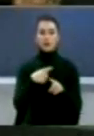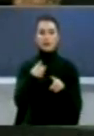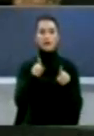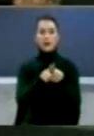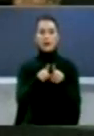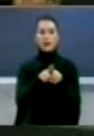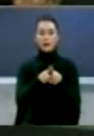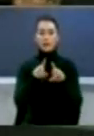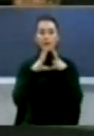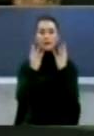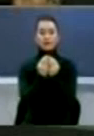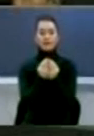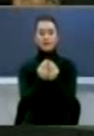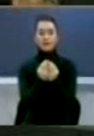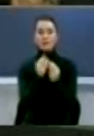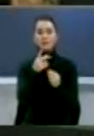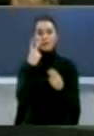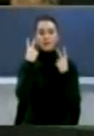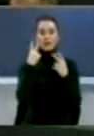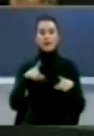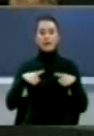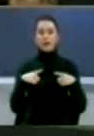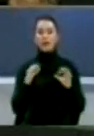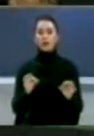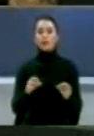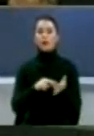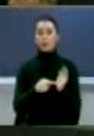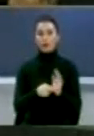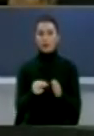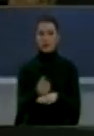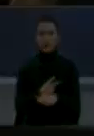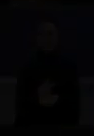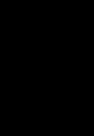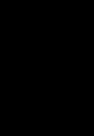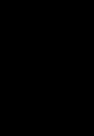Këto ligje do të ishën shpreja formale e vullnetit politik për këtë ndryshem